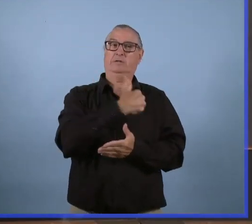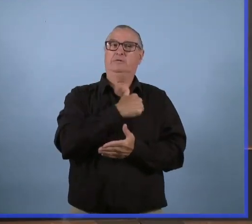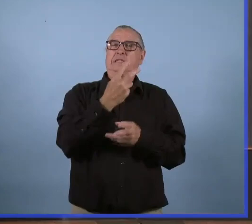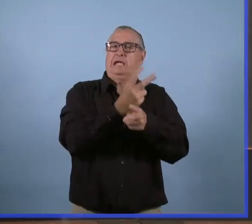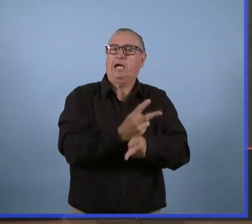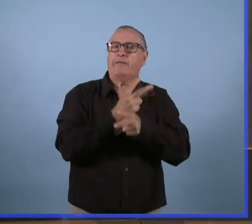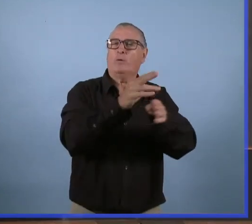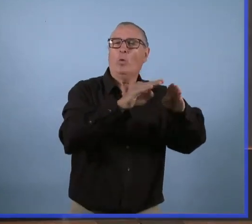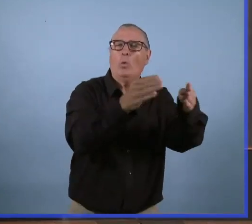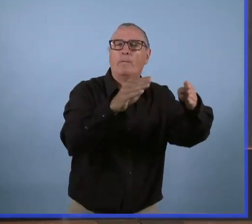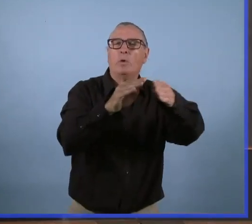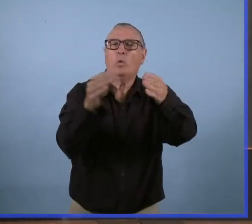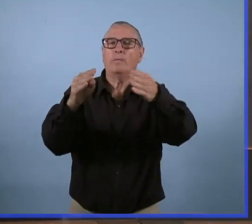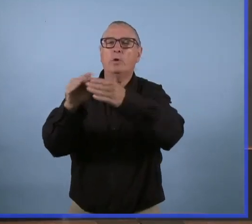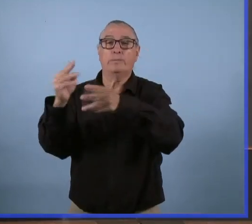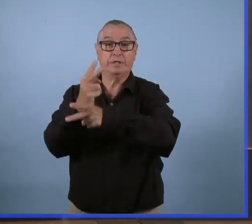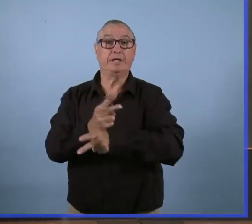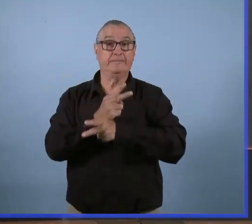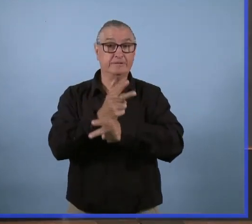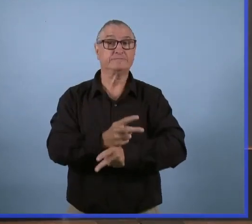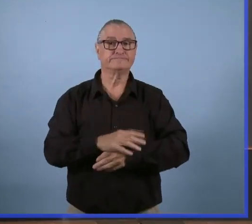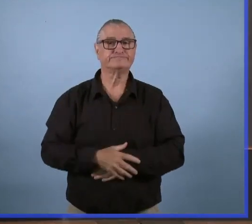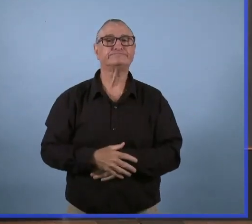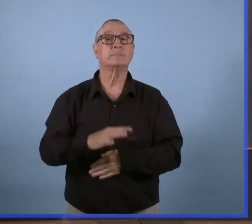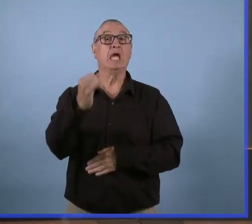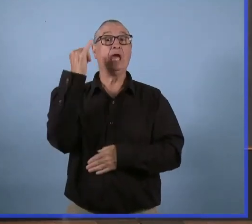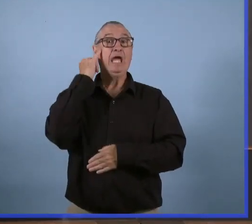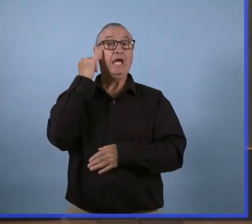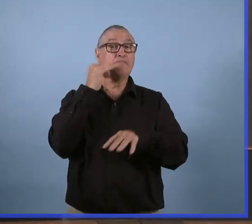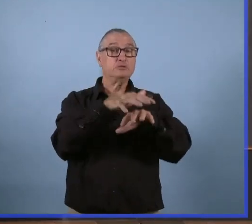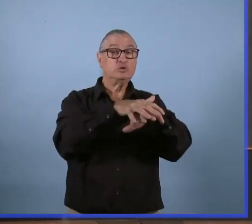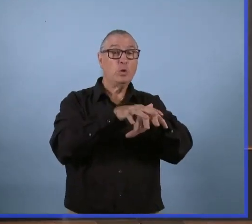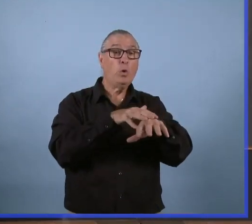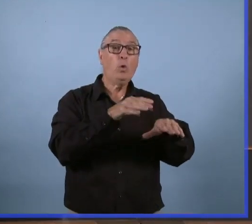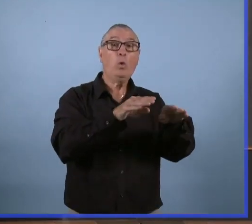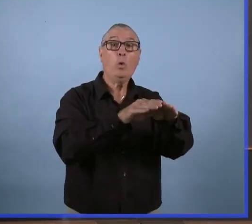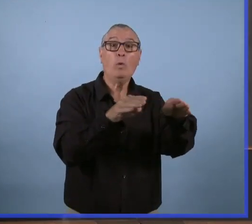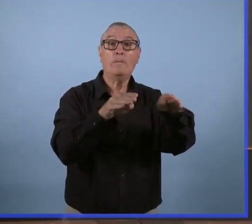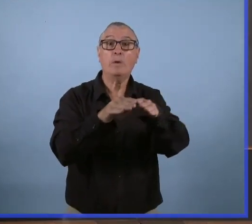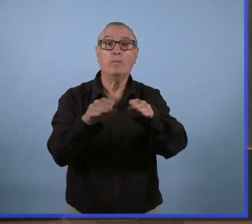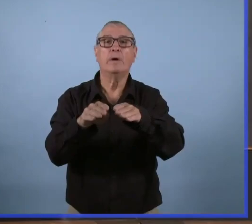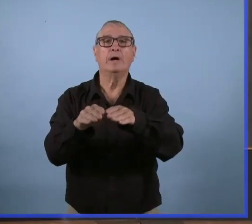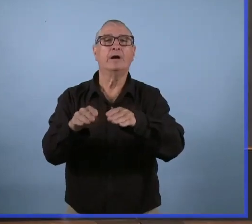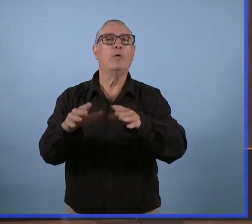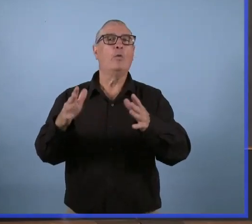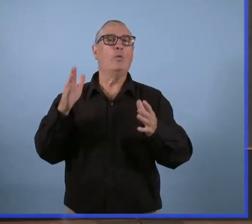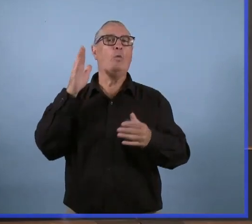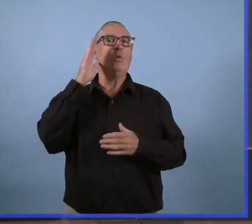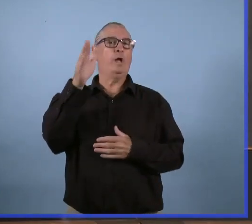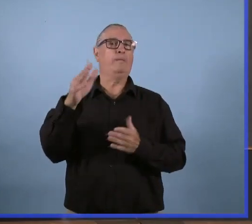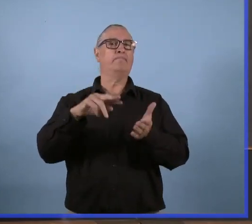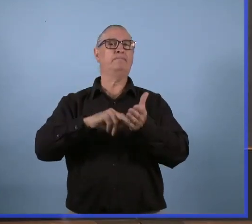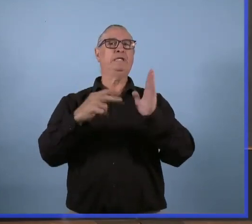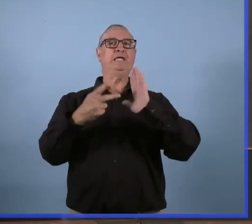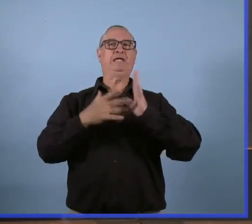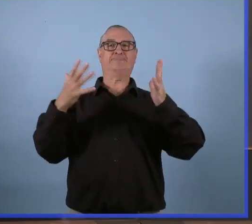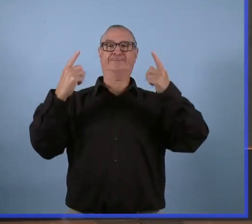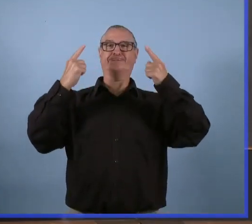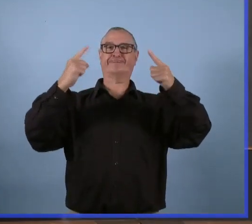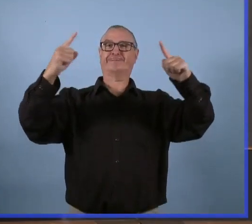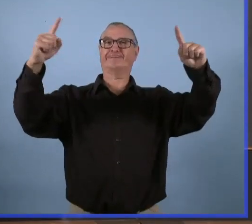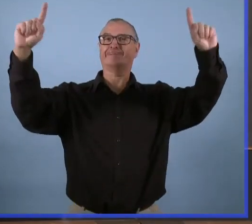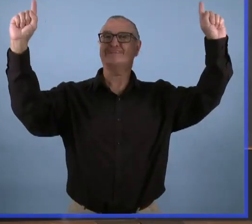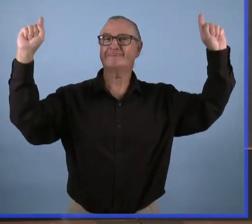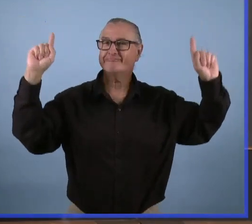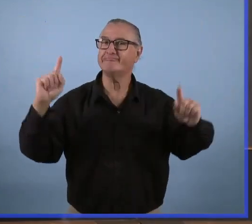pour pouvoir essayer de gagner la course contre ces nouveaux variants. Si